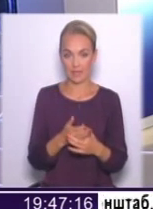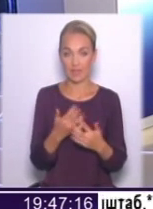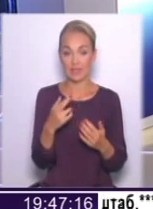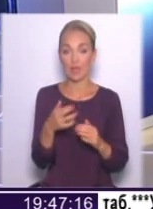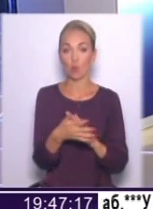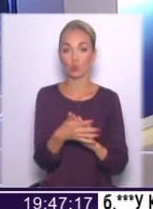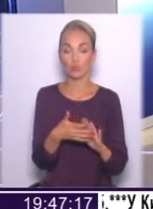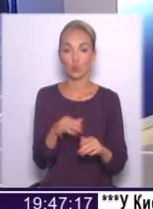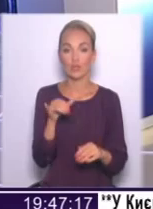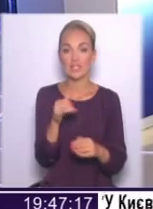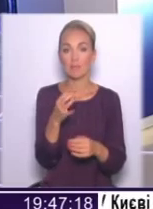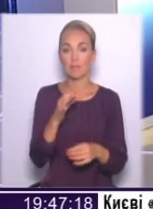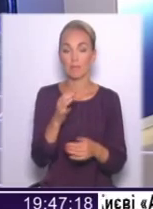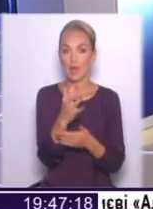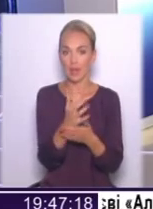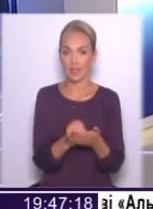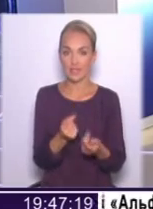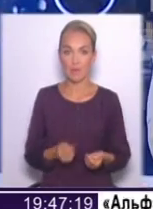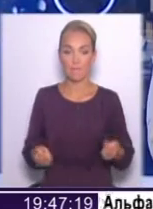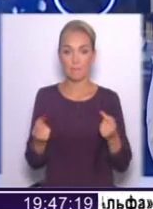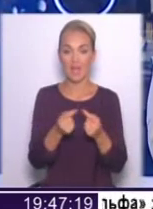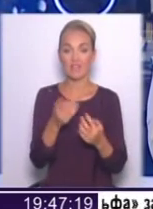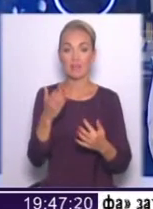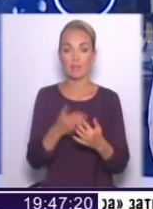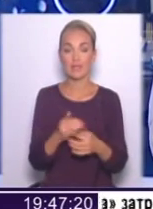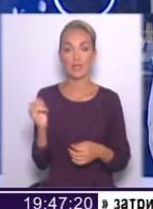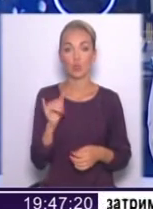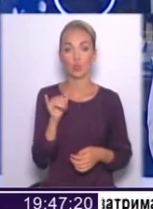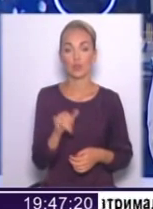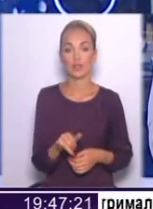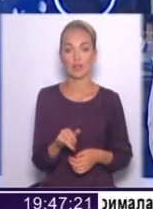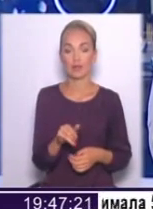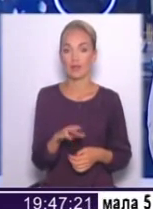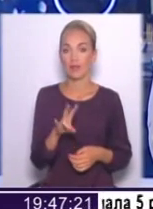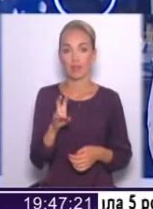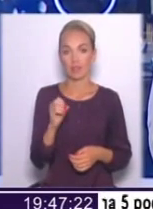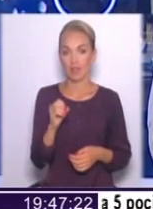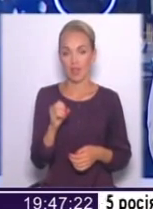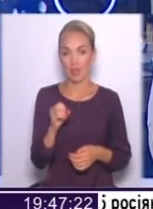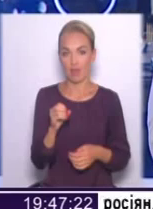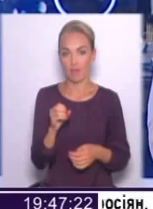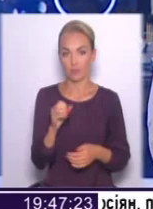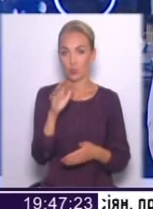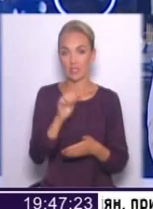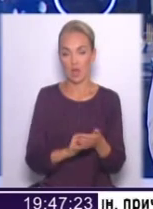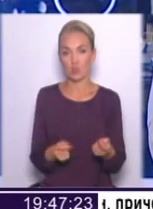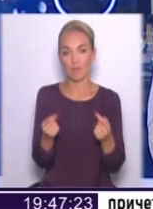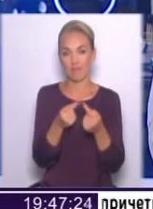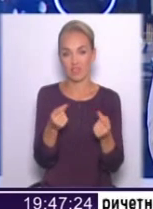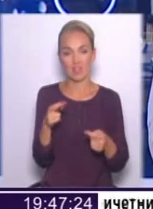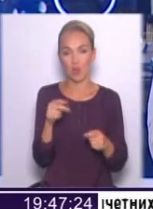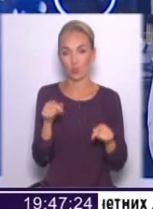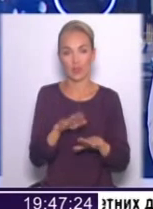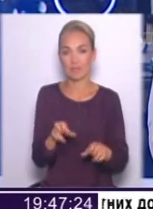розумію, у них збереглися певні пільги і у них не урізається якісь там певні речі. Тобто, тут є невеликий